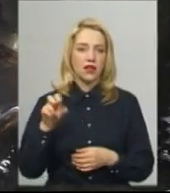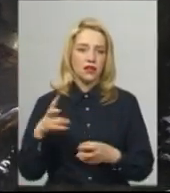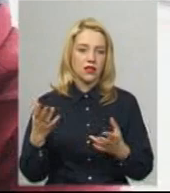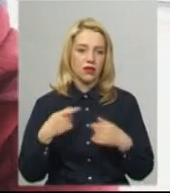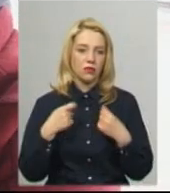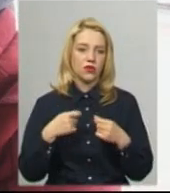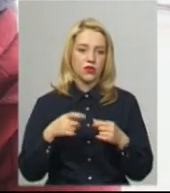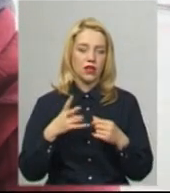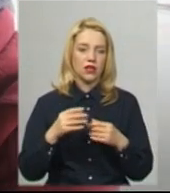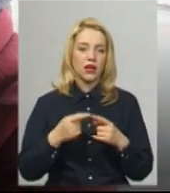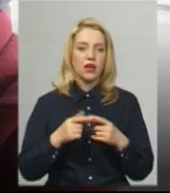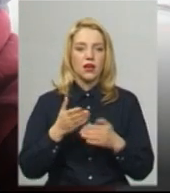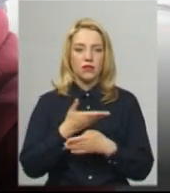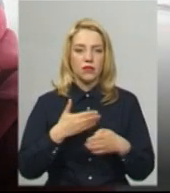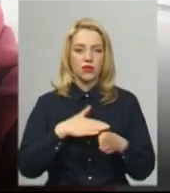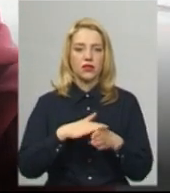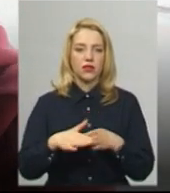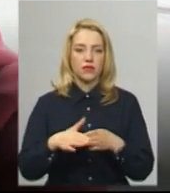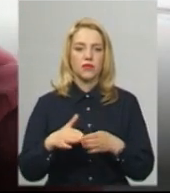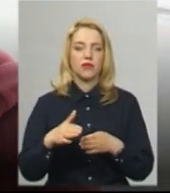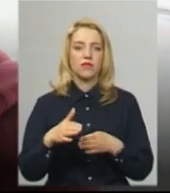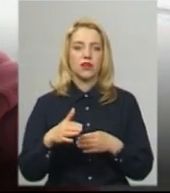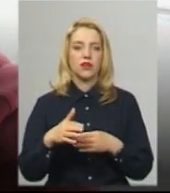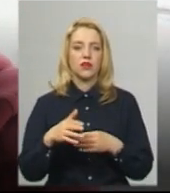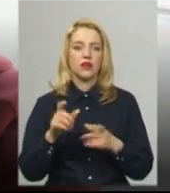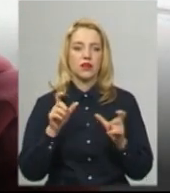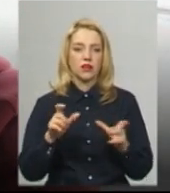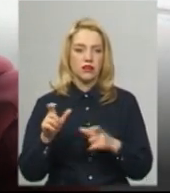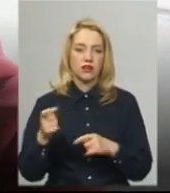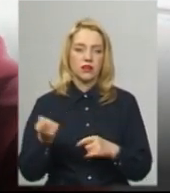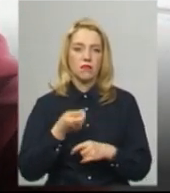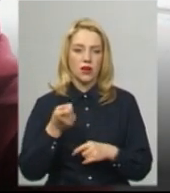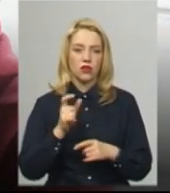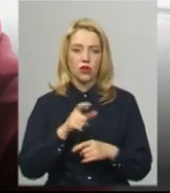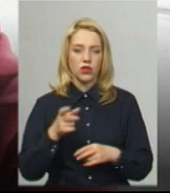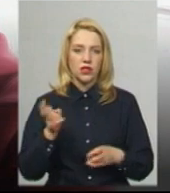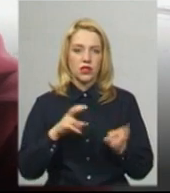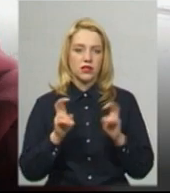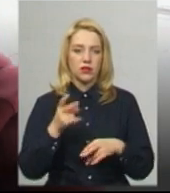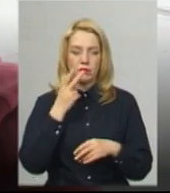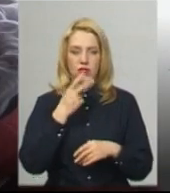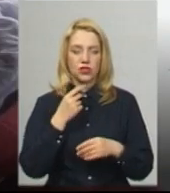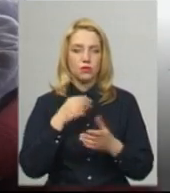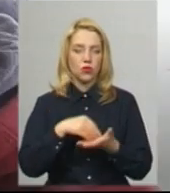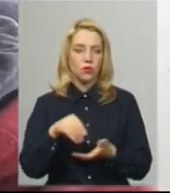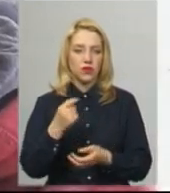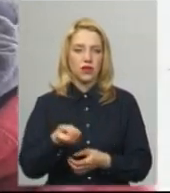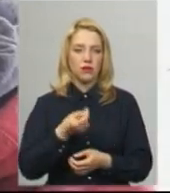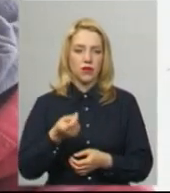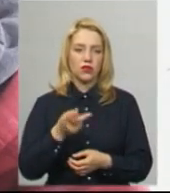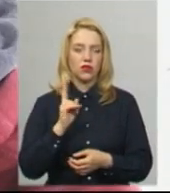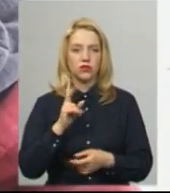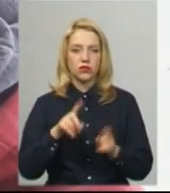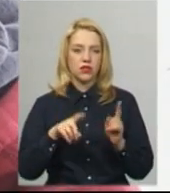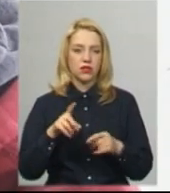під навісом. Ми дотримуємося карантину, все як положено, мало людей заходить, ви самі бачите, що покупателів зовсім небагато. Десь хтось